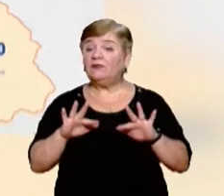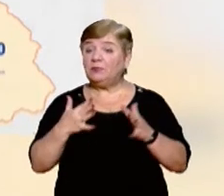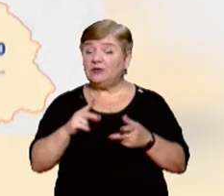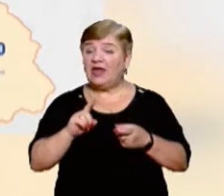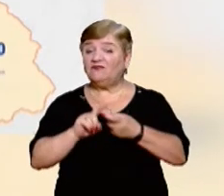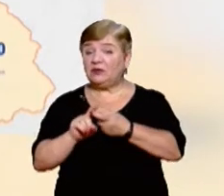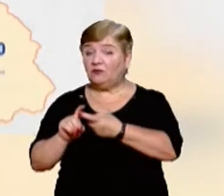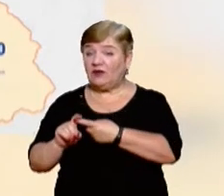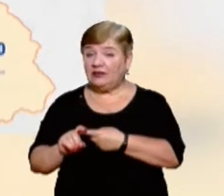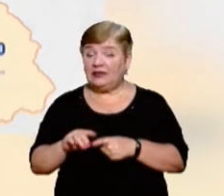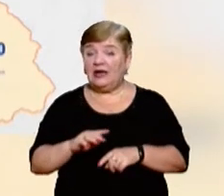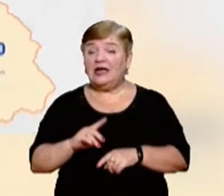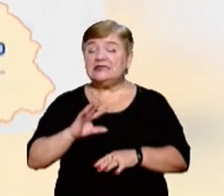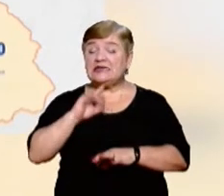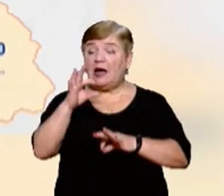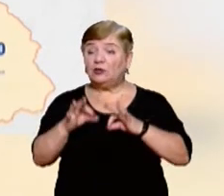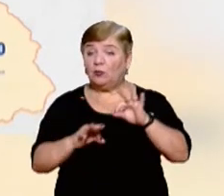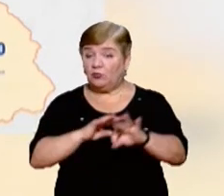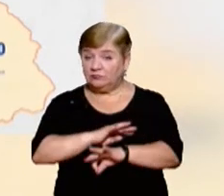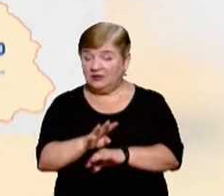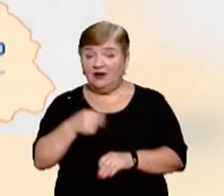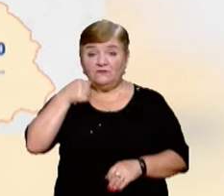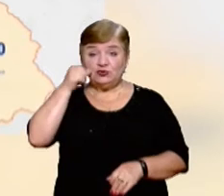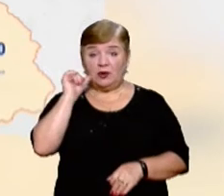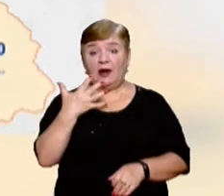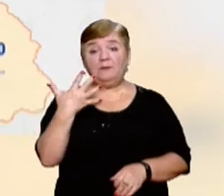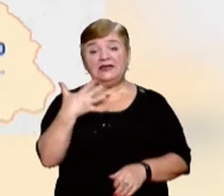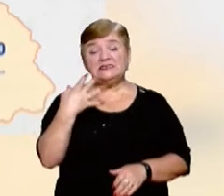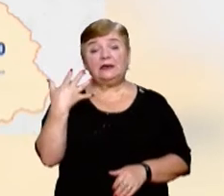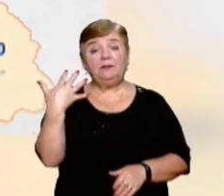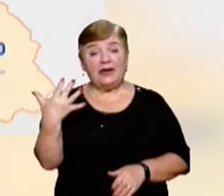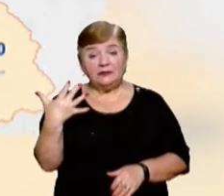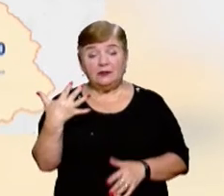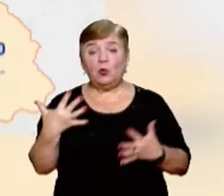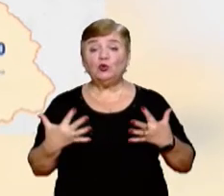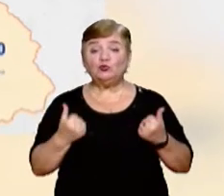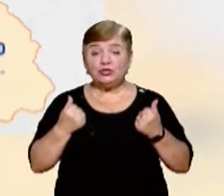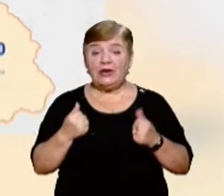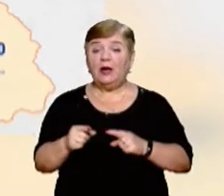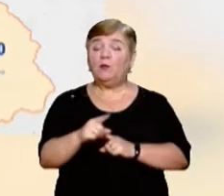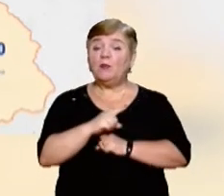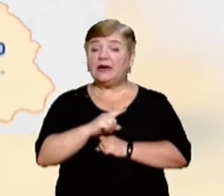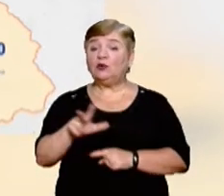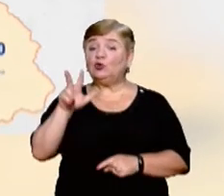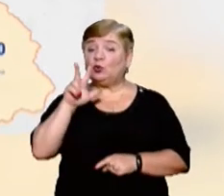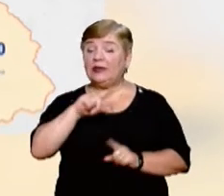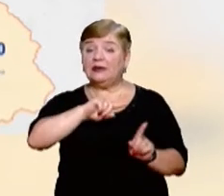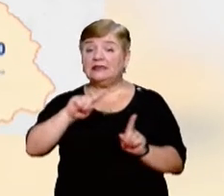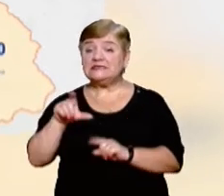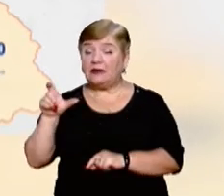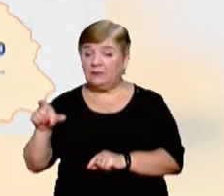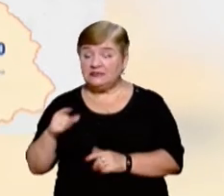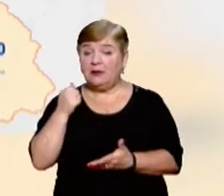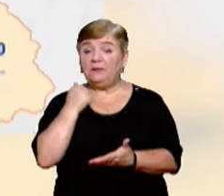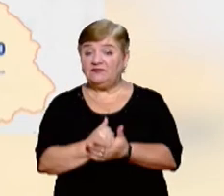інфікування коронавірусом за добу. Також завчора зареєстрували 55 випадків одужання, померли троє закарпатців з підтвердженим